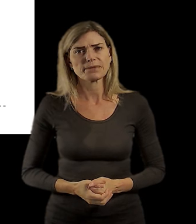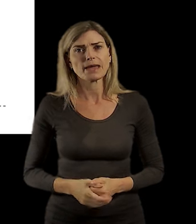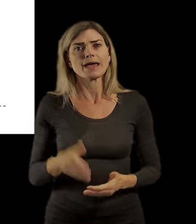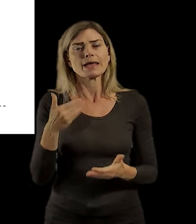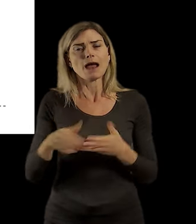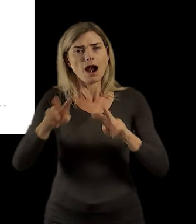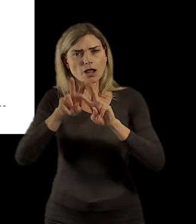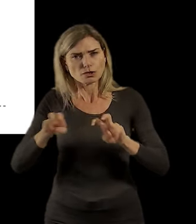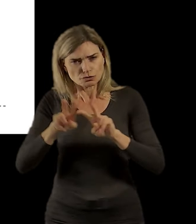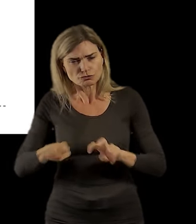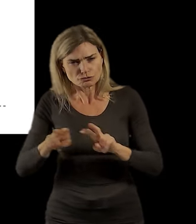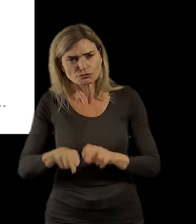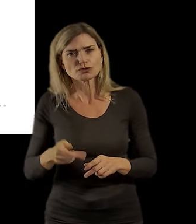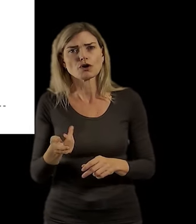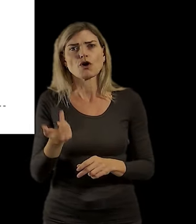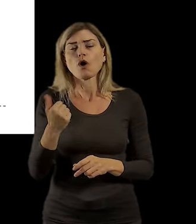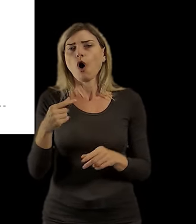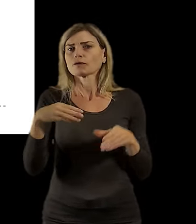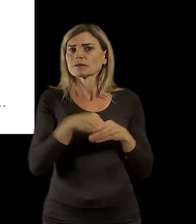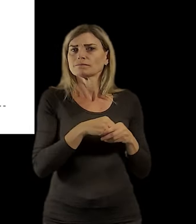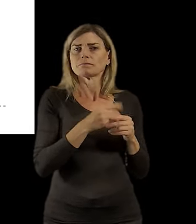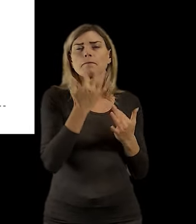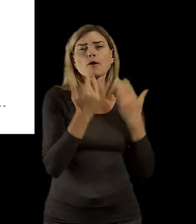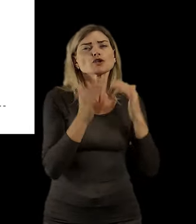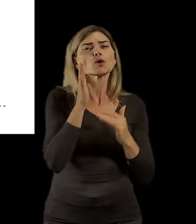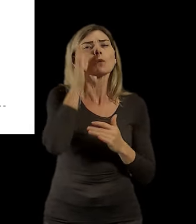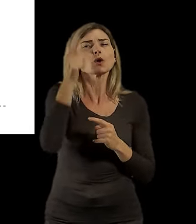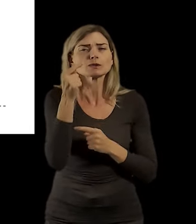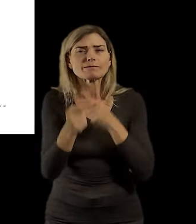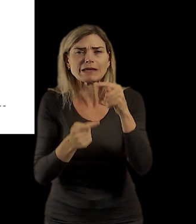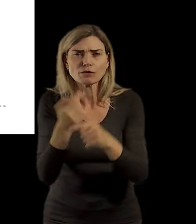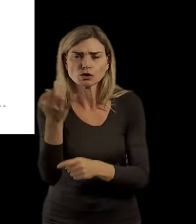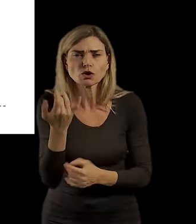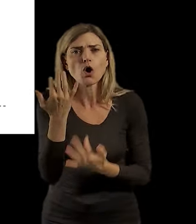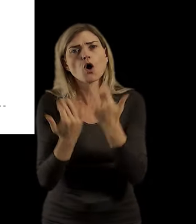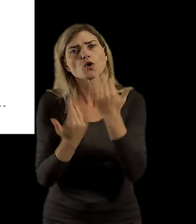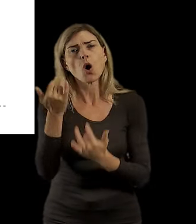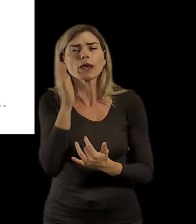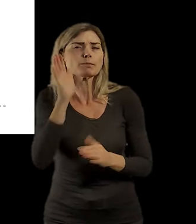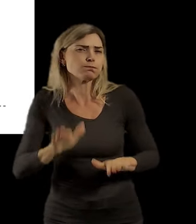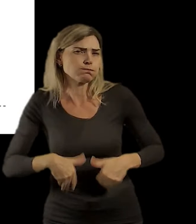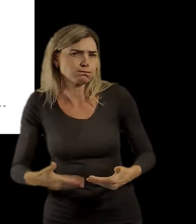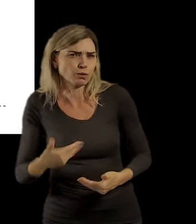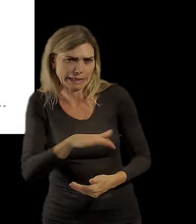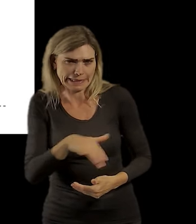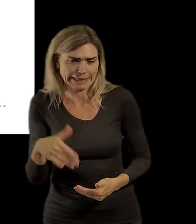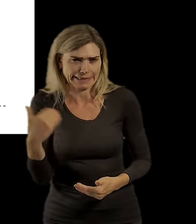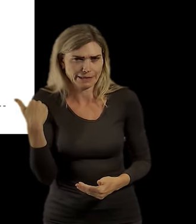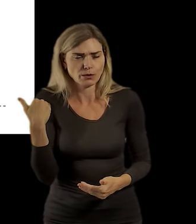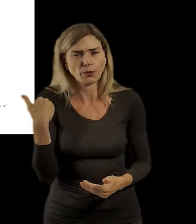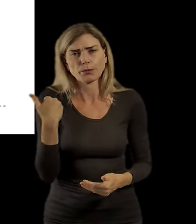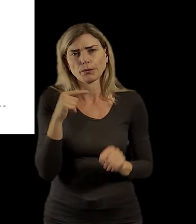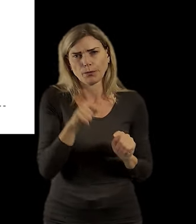použili jsme ty data z prognózy k počtu dětí k počtu